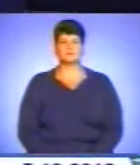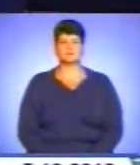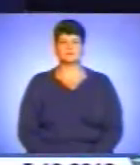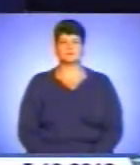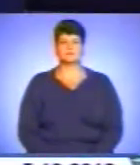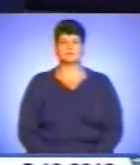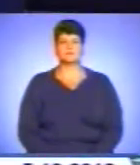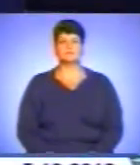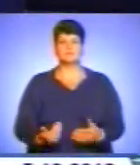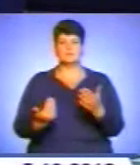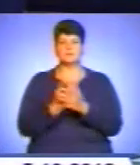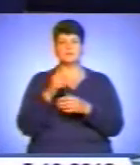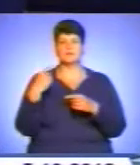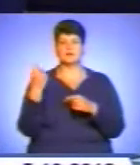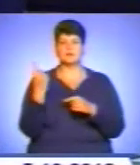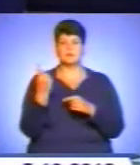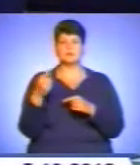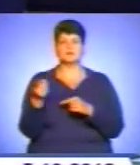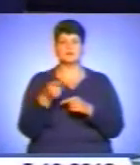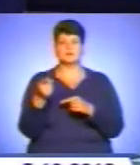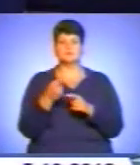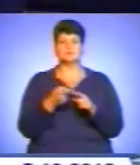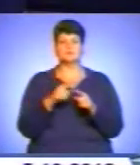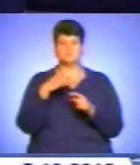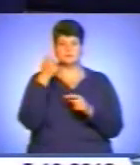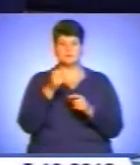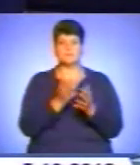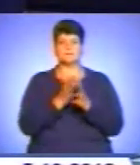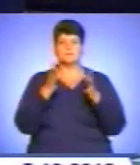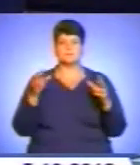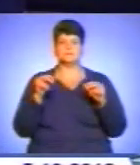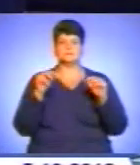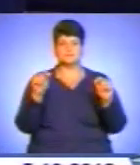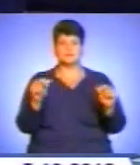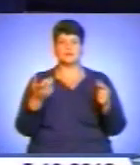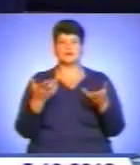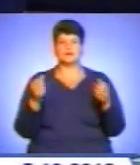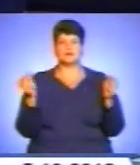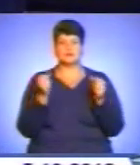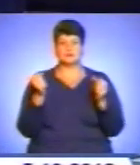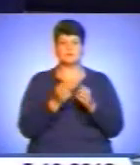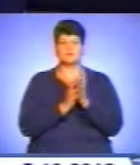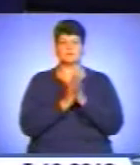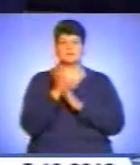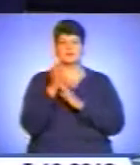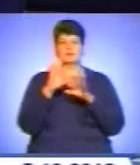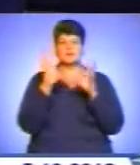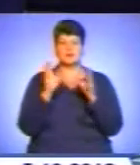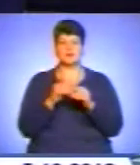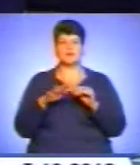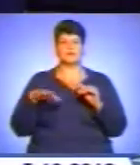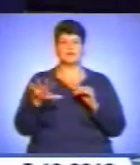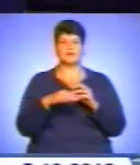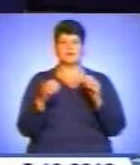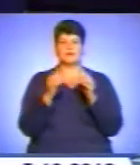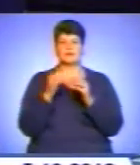І до новин краю. На Тернопільщині цьогоріч більше посіяли озимих культур. Загальна площа озимини становить майже 10